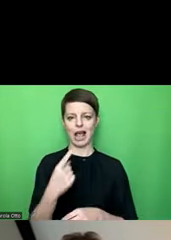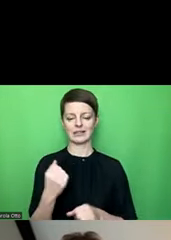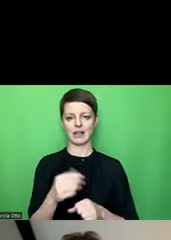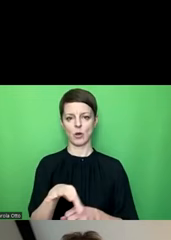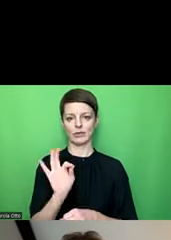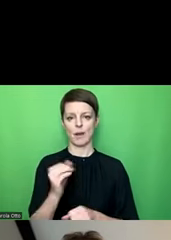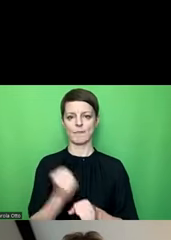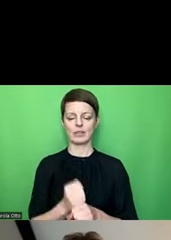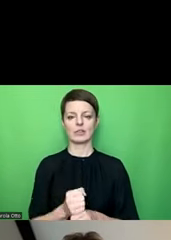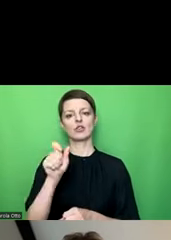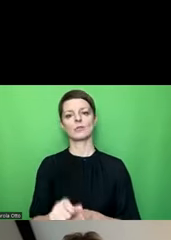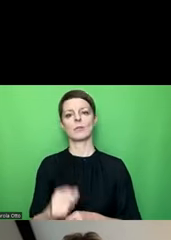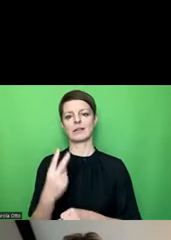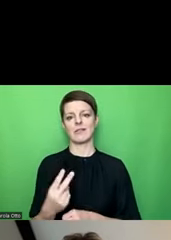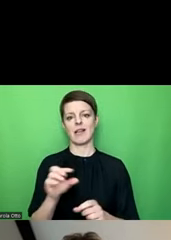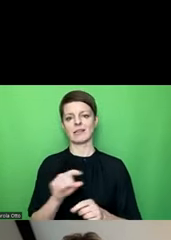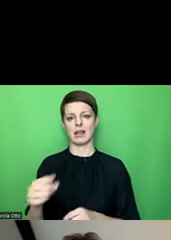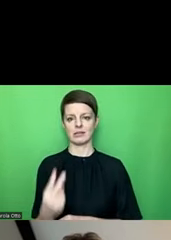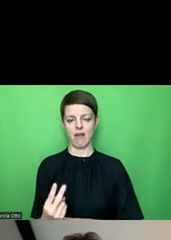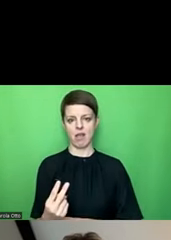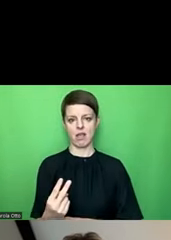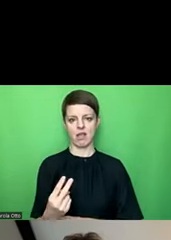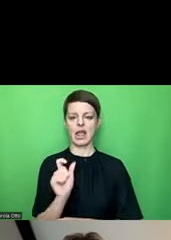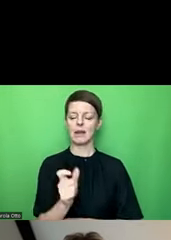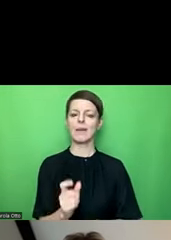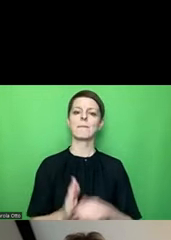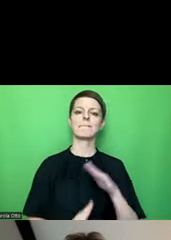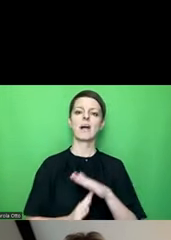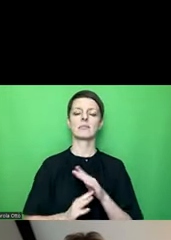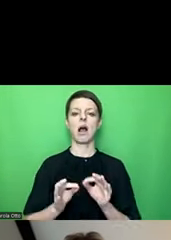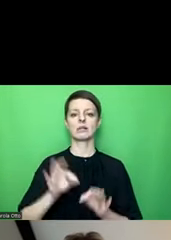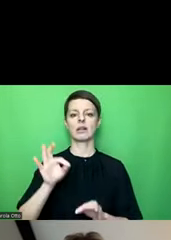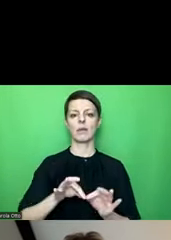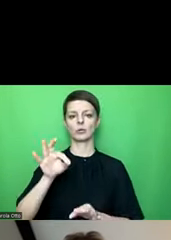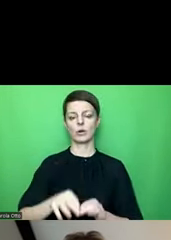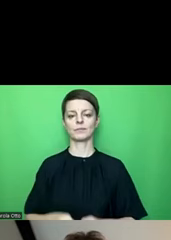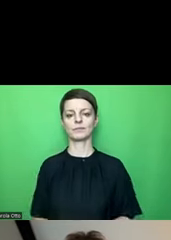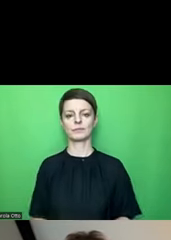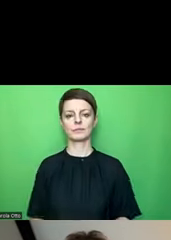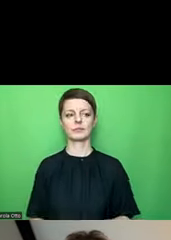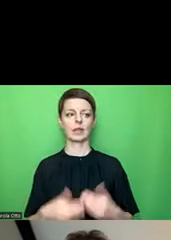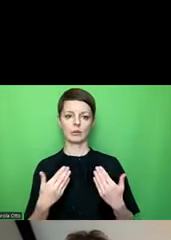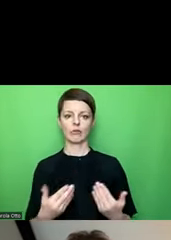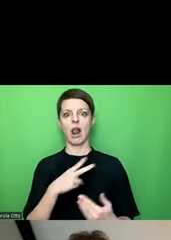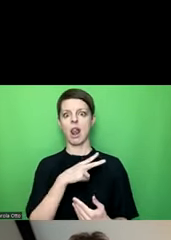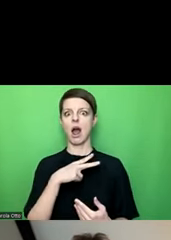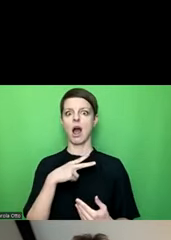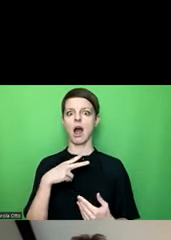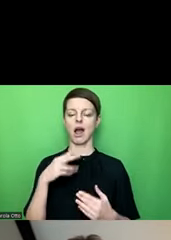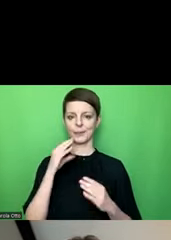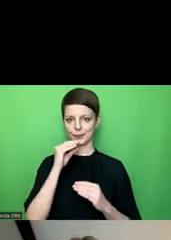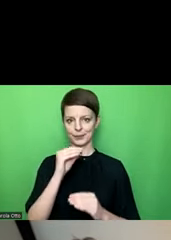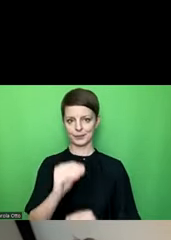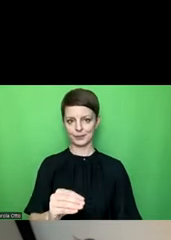bearbeitbar, Spalte 2, Zeile 2, Element, Maximaltemperaturen. Das war jetzt die lange Ansage von